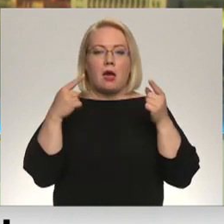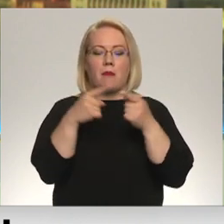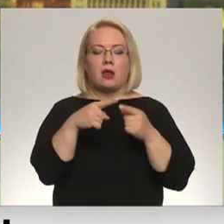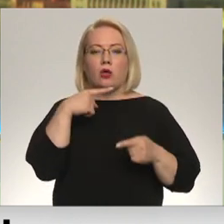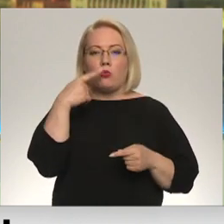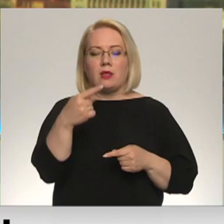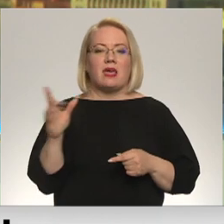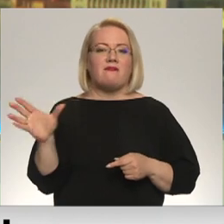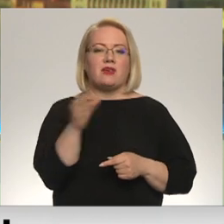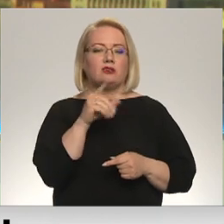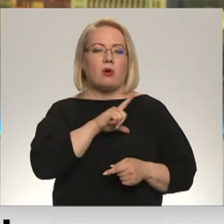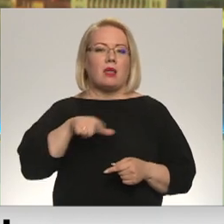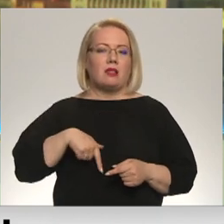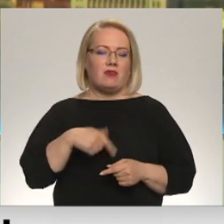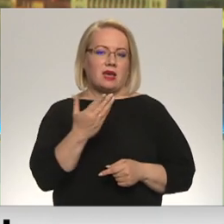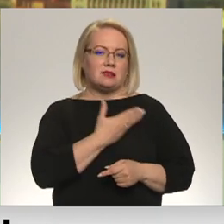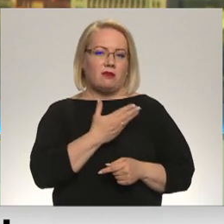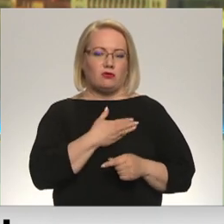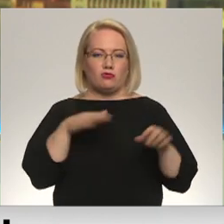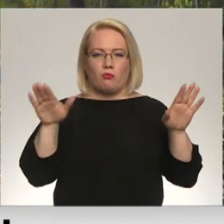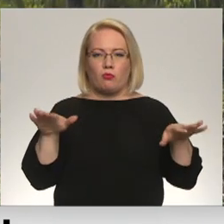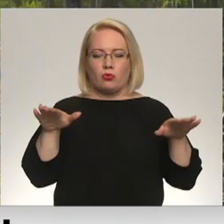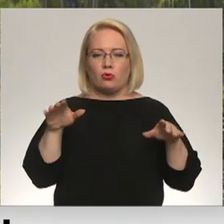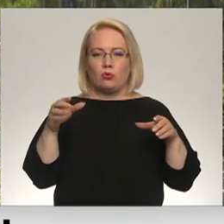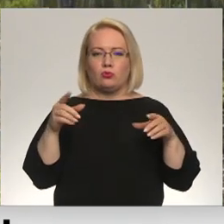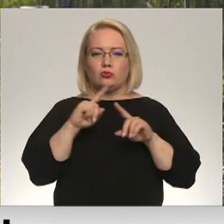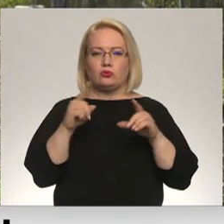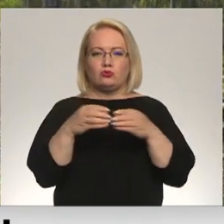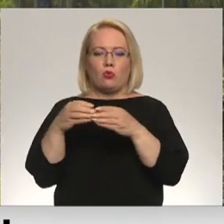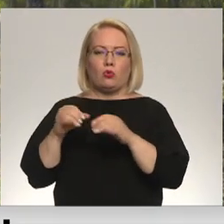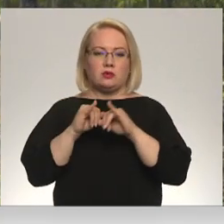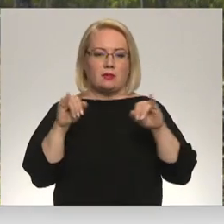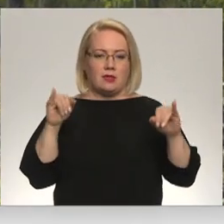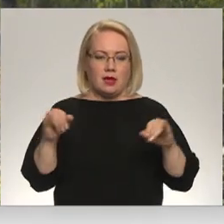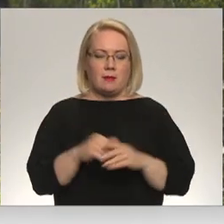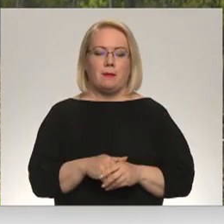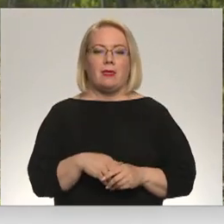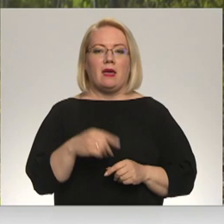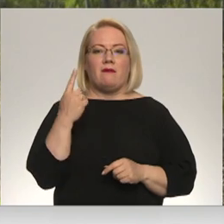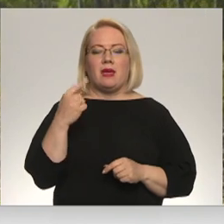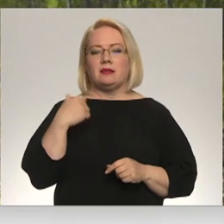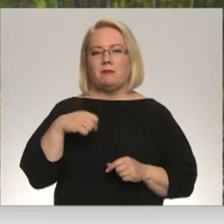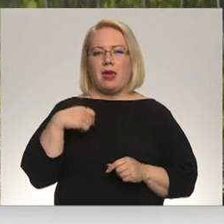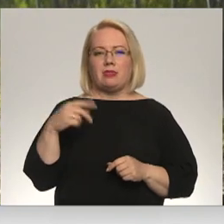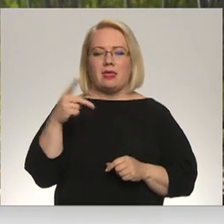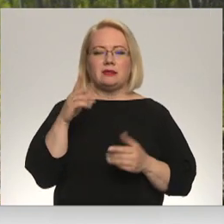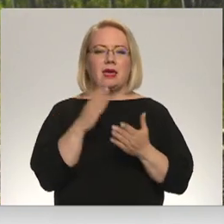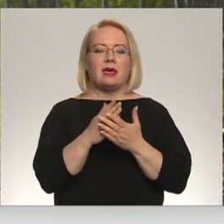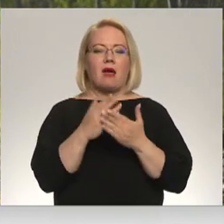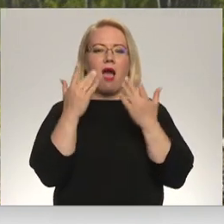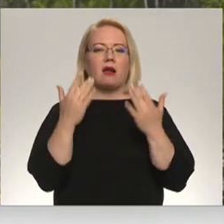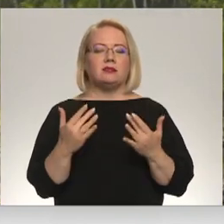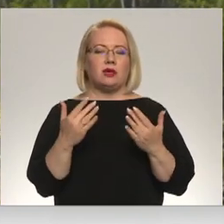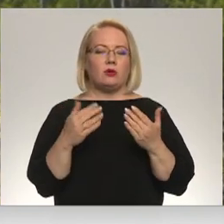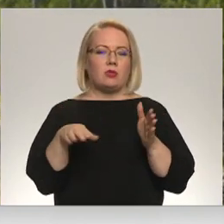liksdojošo putnu sugu izplatību. Irina ar meitu Madara ir vienas no akcijas dalībniecēm, kuras dodas